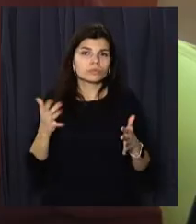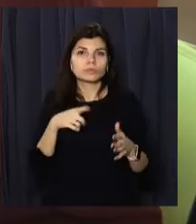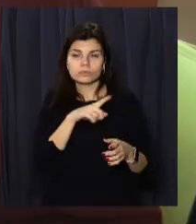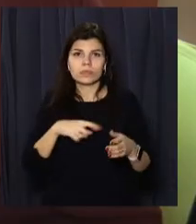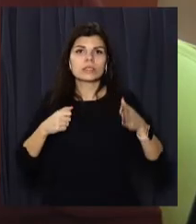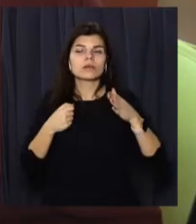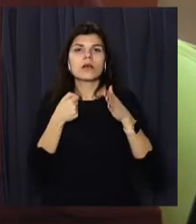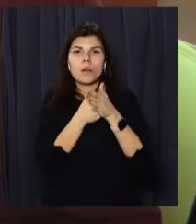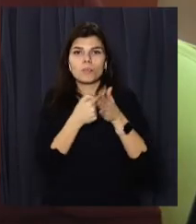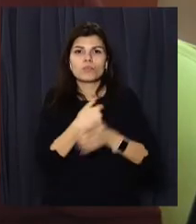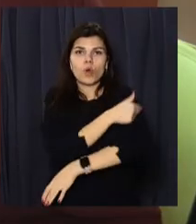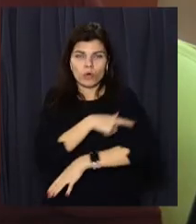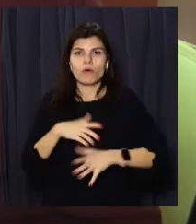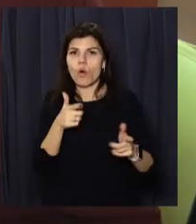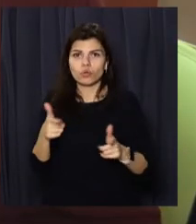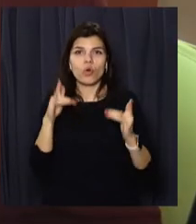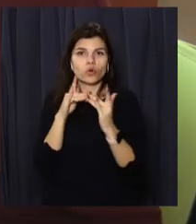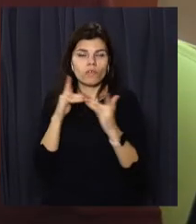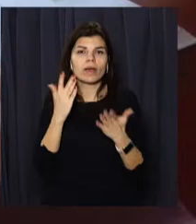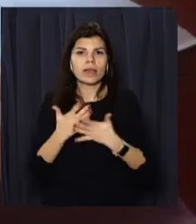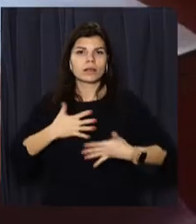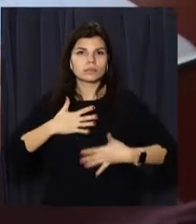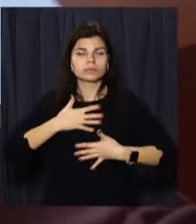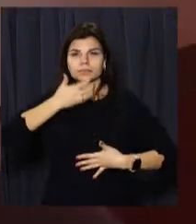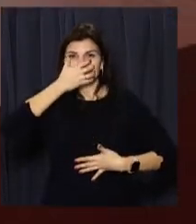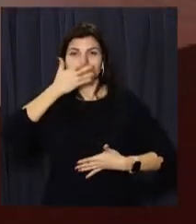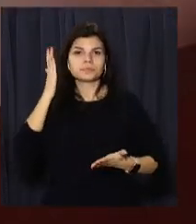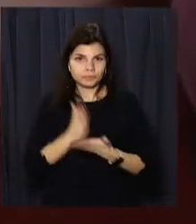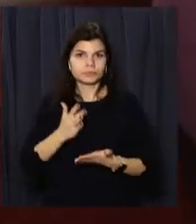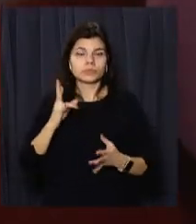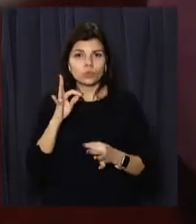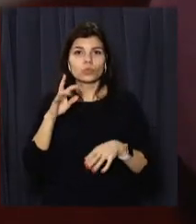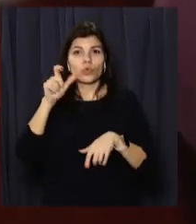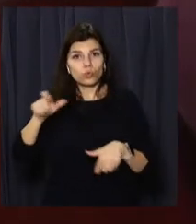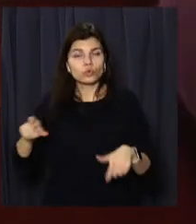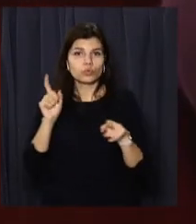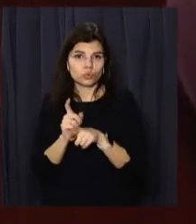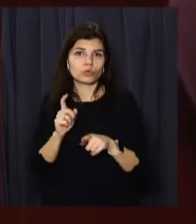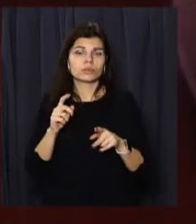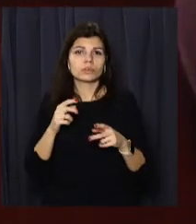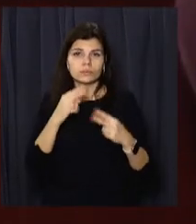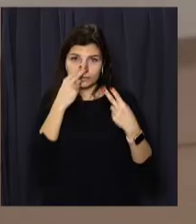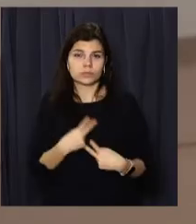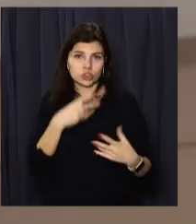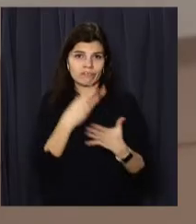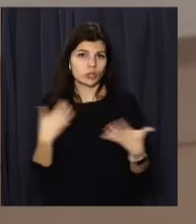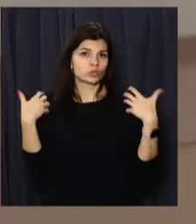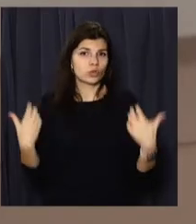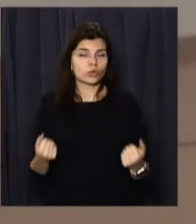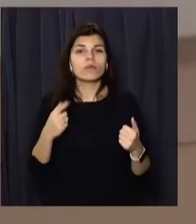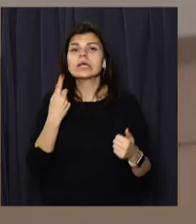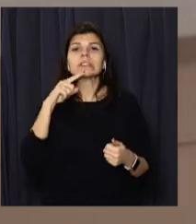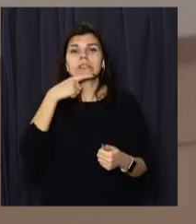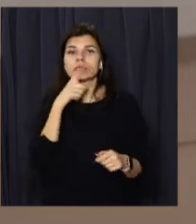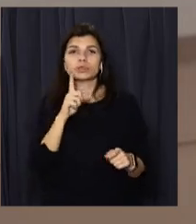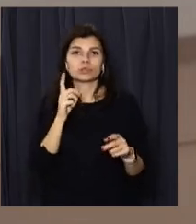забезпечені усім необхідним. Є ліжка і кисень. Проте люди мають допомогти медикам і самі подбати про власне здоров'я. Єдине,